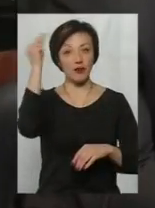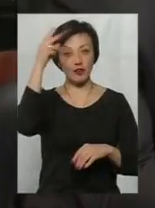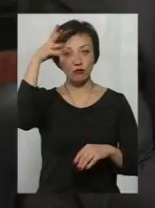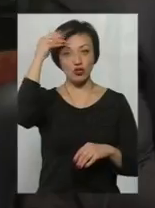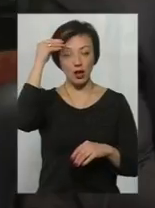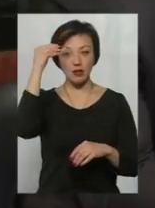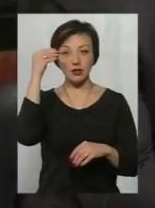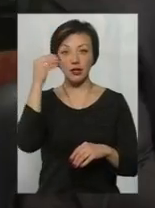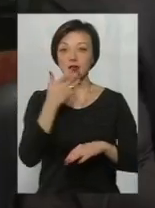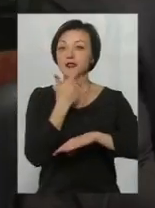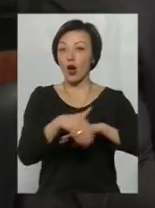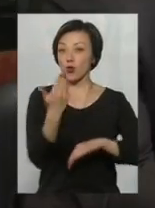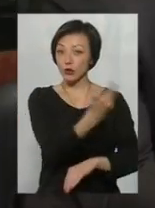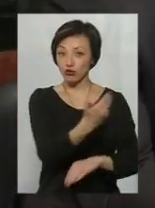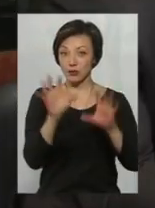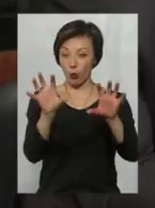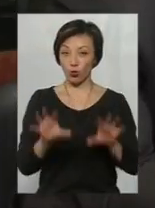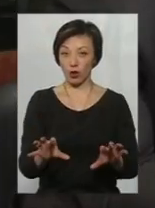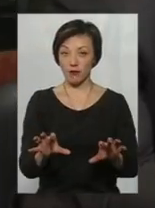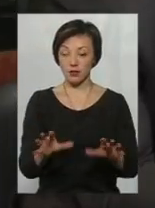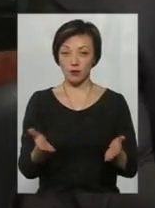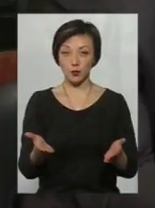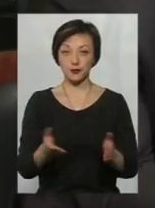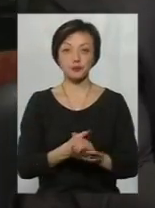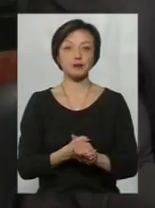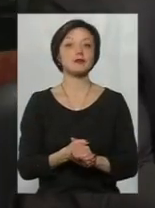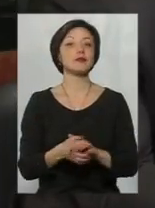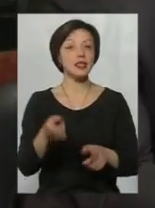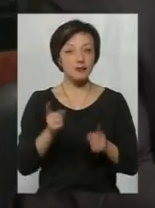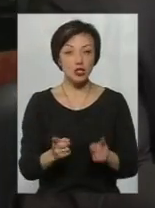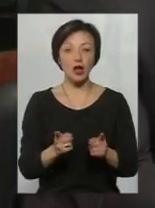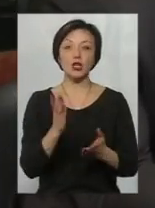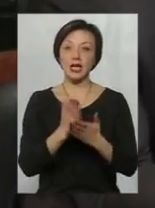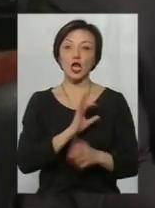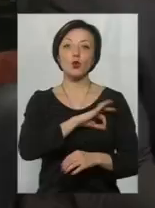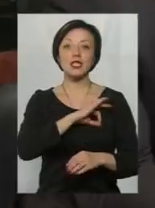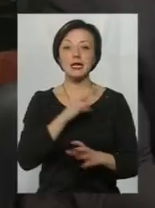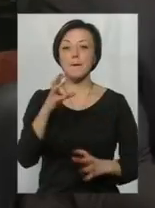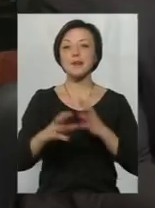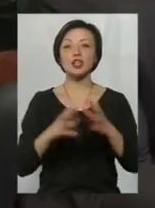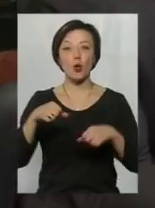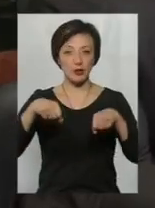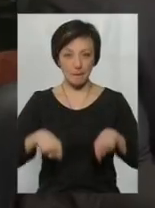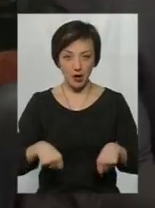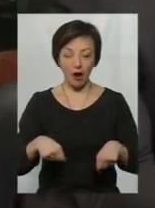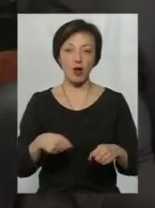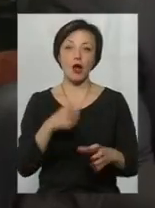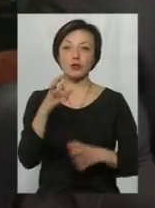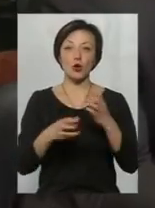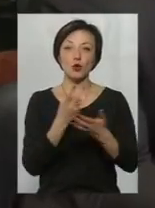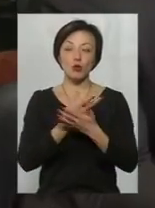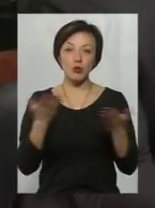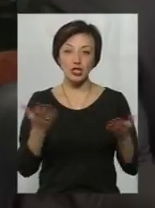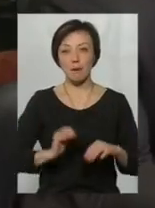зарубіжне законодавство. Звичайно, є юристи-міжнародники, які вивчають міжнародне публічне, міжнародне